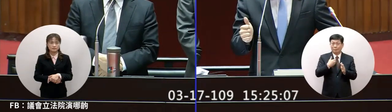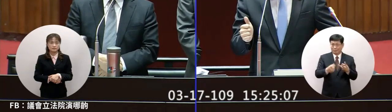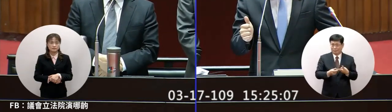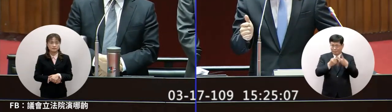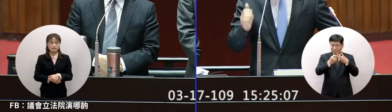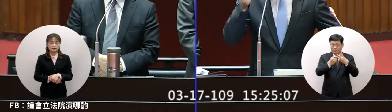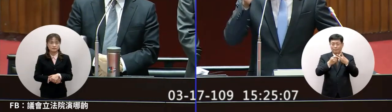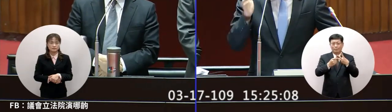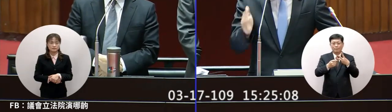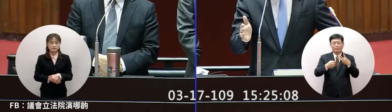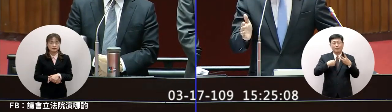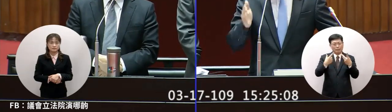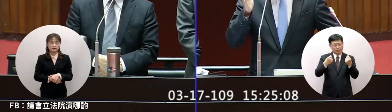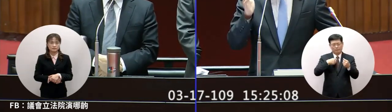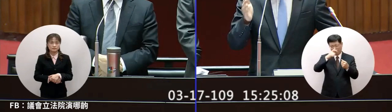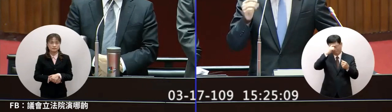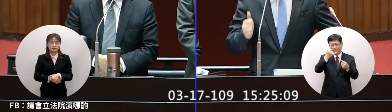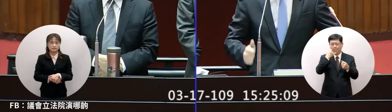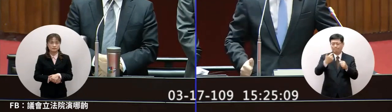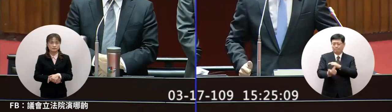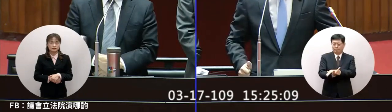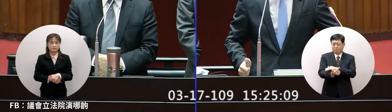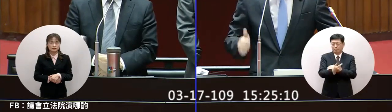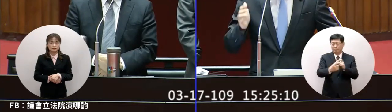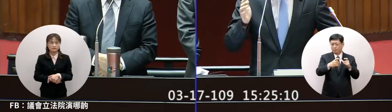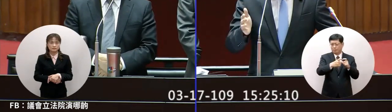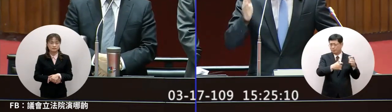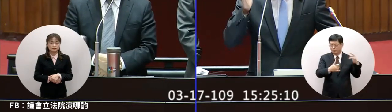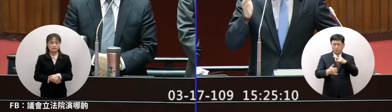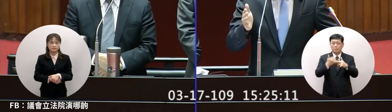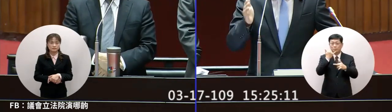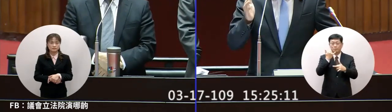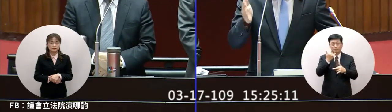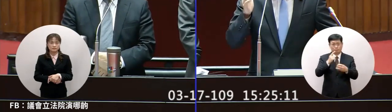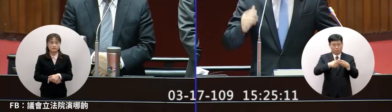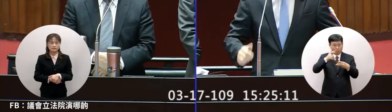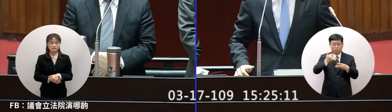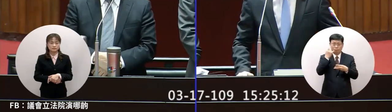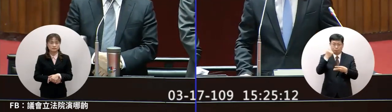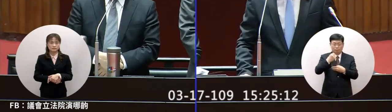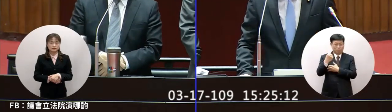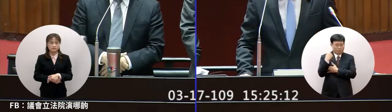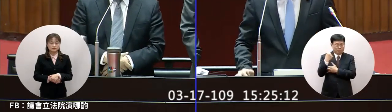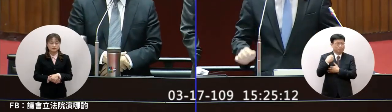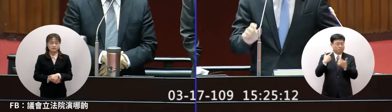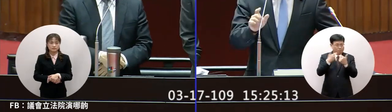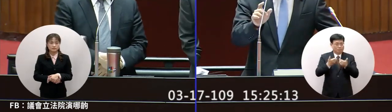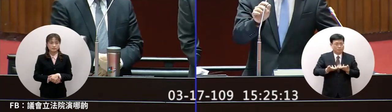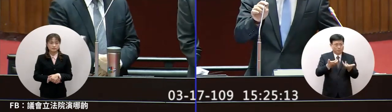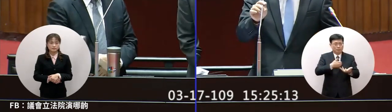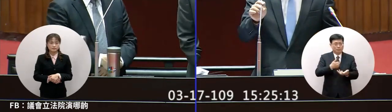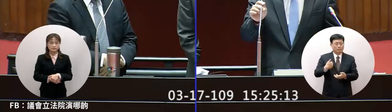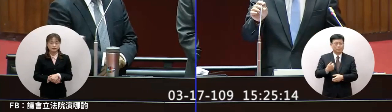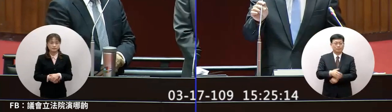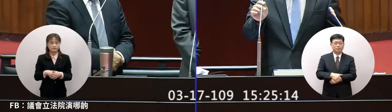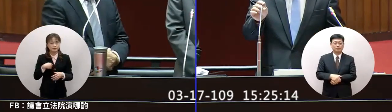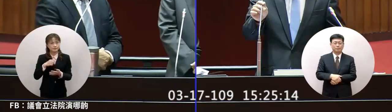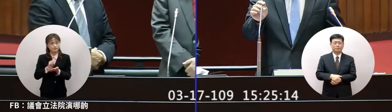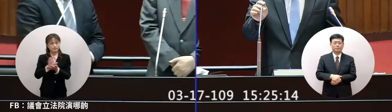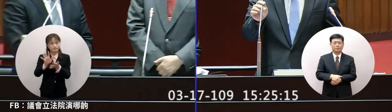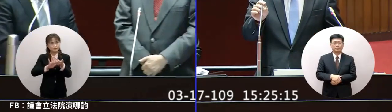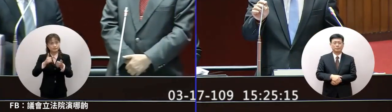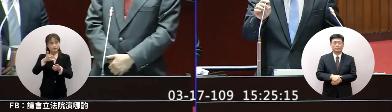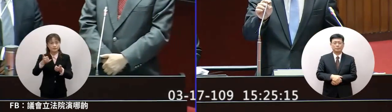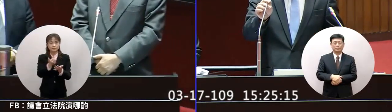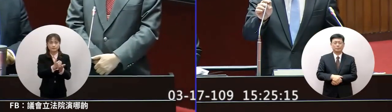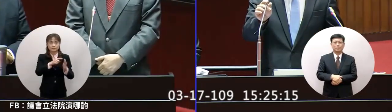第三波他們還是希望能夠盡快的能夠回來主委能不能夠全力在這上面來全力以赴跟委員報告